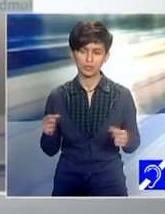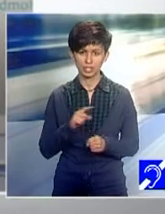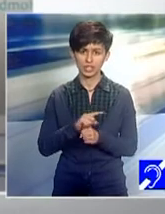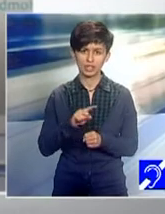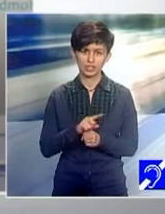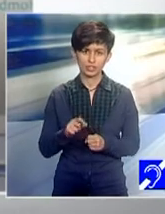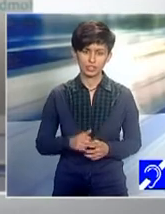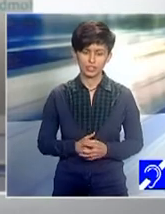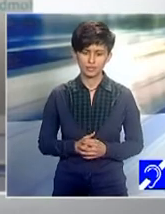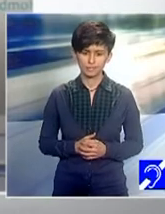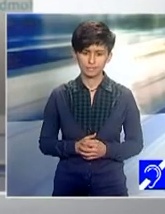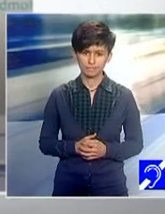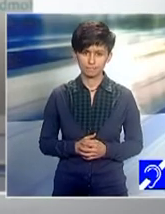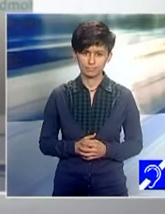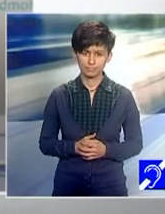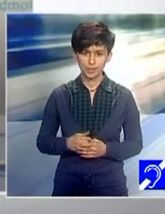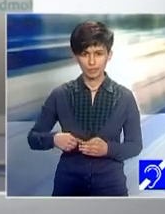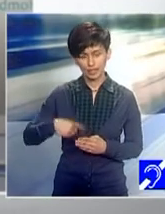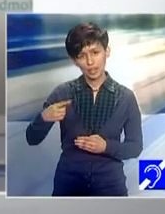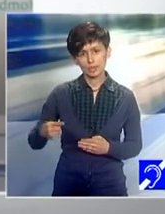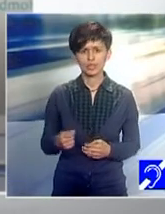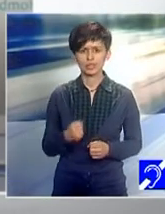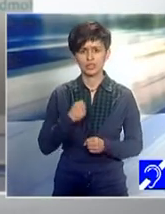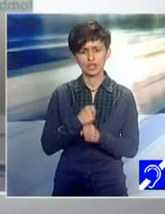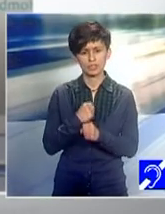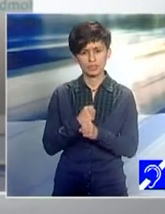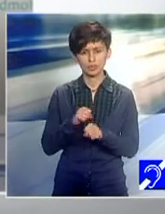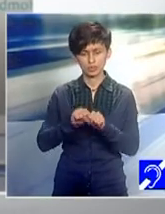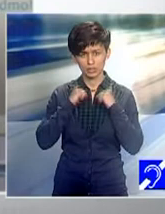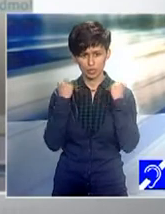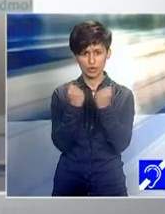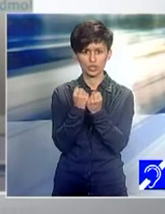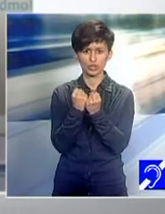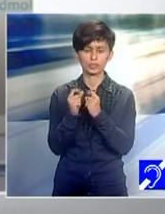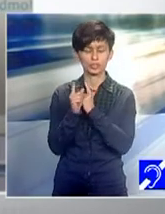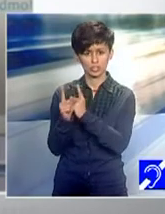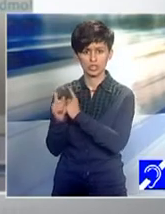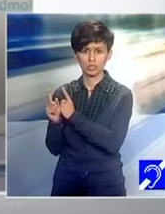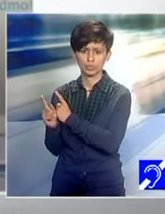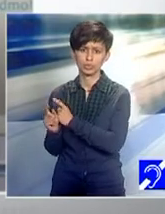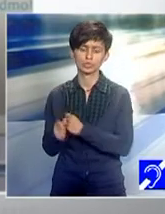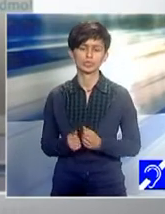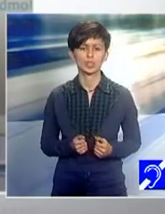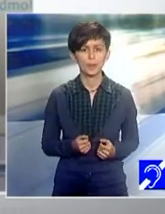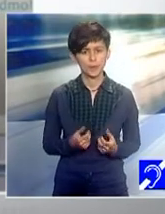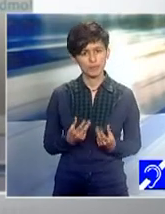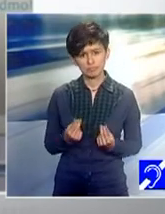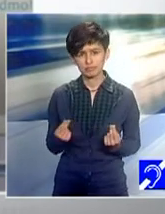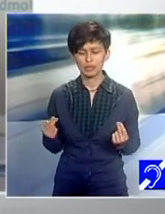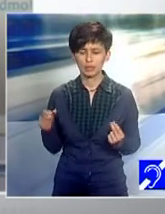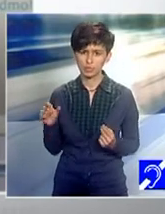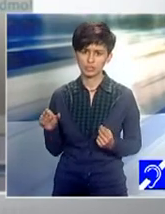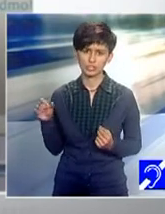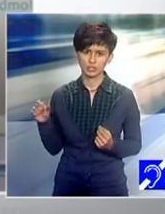După care am avut workshop-uri și training-uri, cum s-au numit, pe diverse secțiuni.